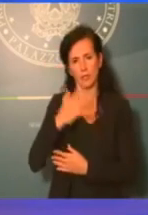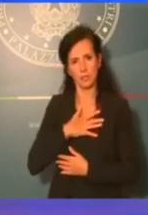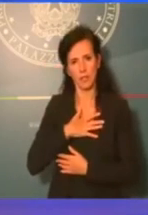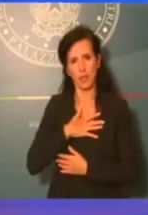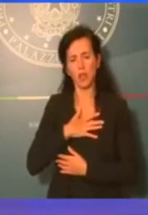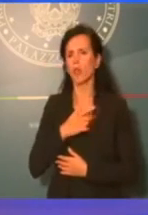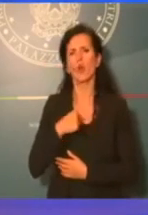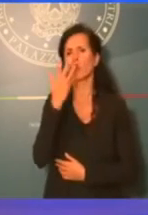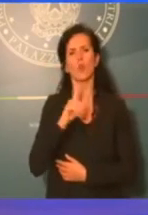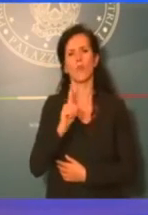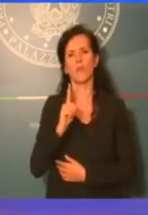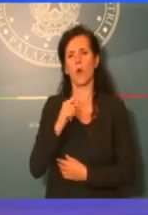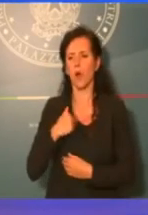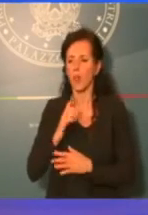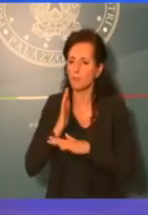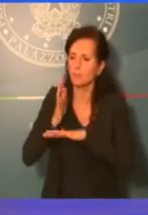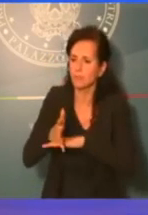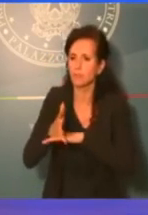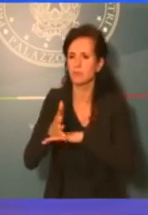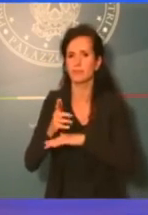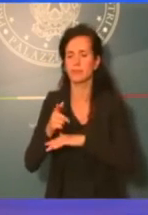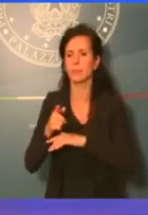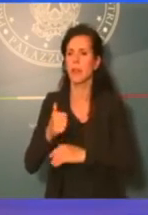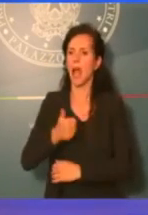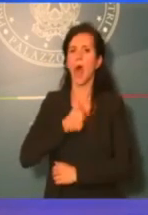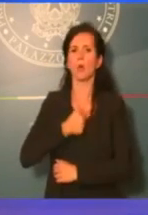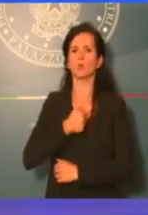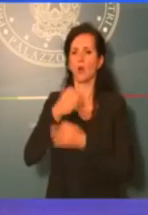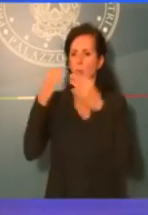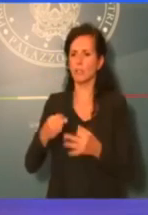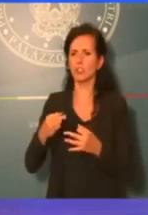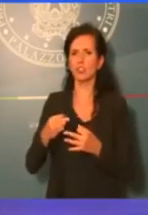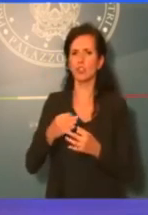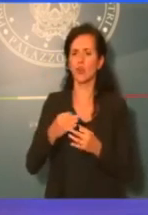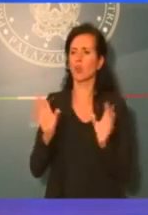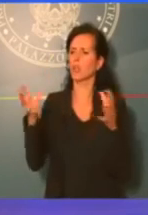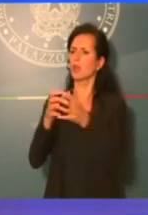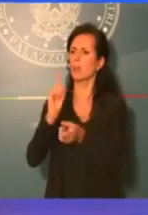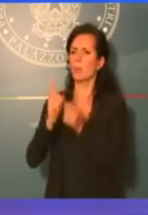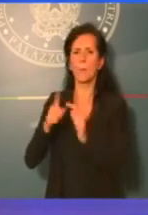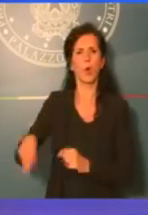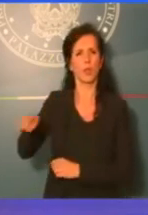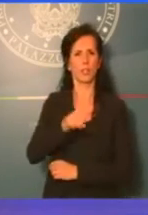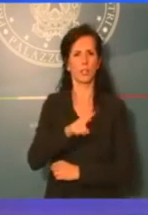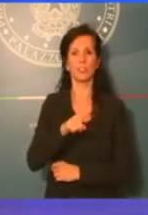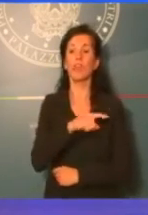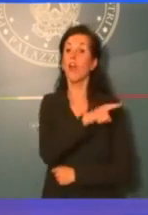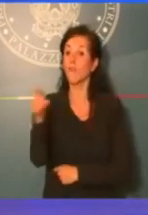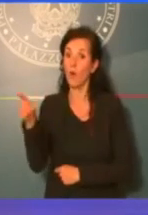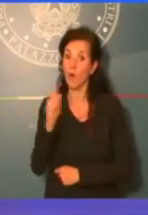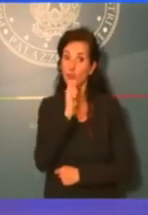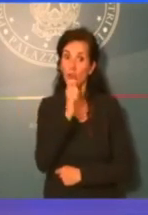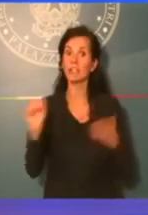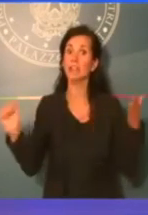intenzioni a interferire nelle autonome decisioni dei singole forze politiche. Voi questa frase l'avete cancellata e avete